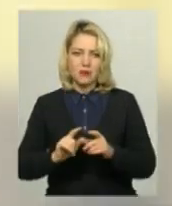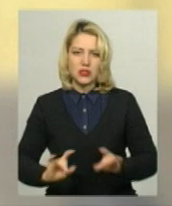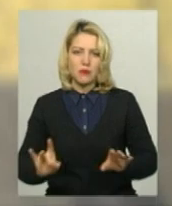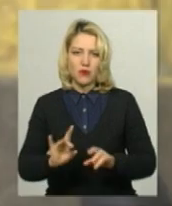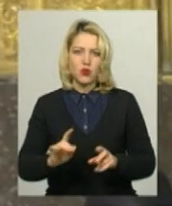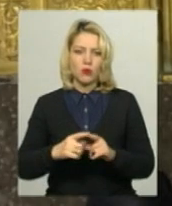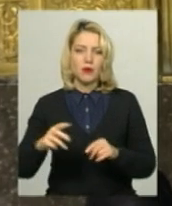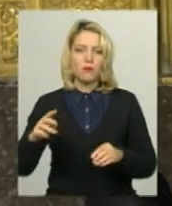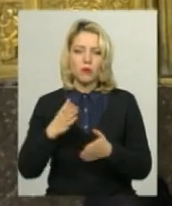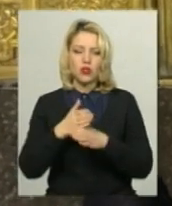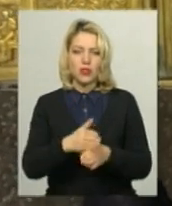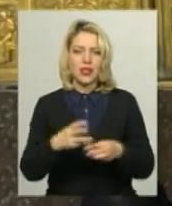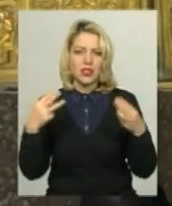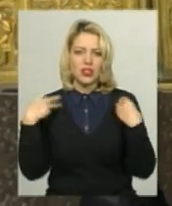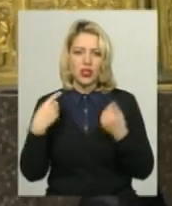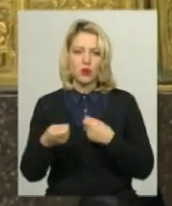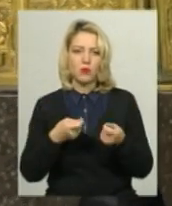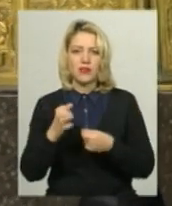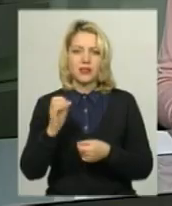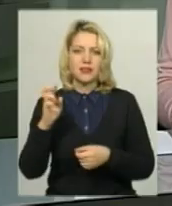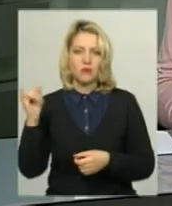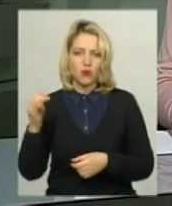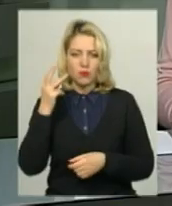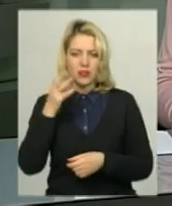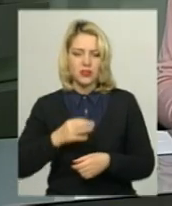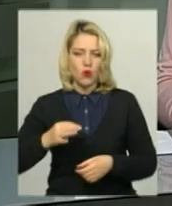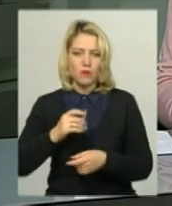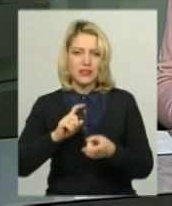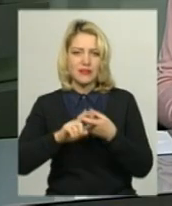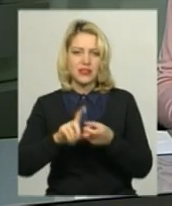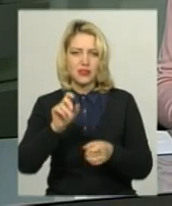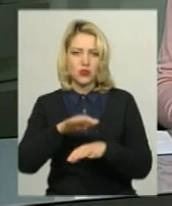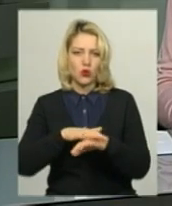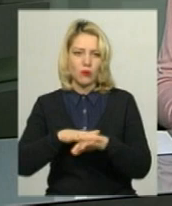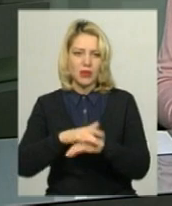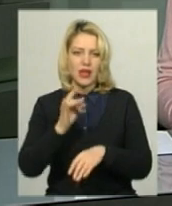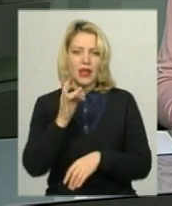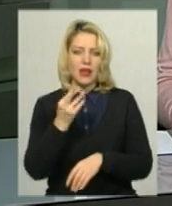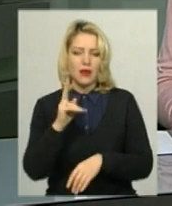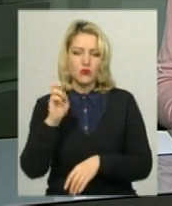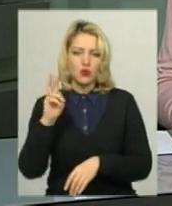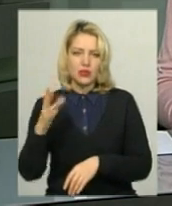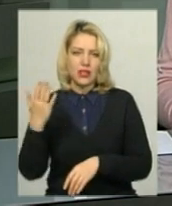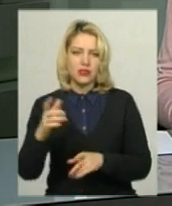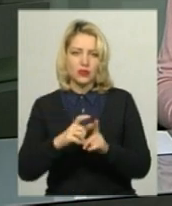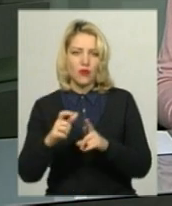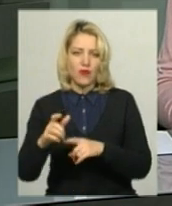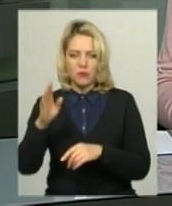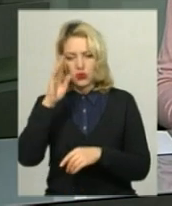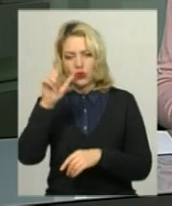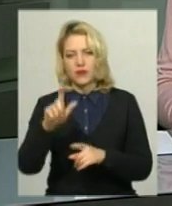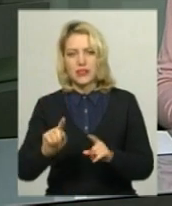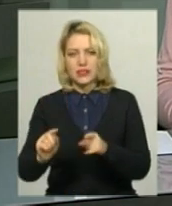помічник начальника управління СБУ в Хмельницькій області із зв'язків з громадськістю Людмила Рябчук. За її словами, чоловіка